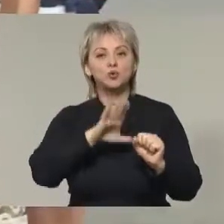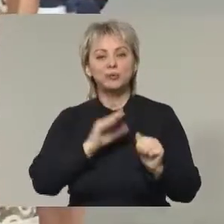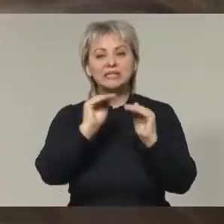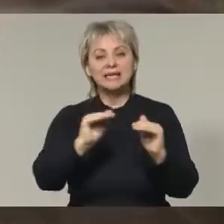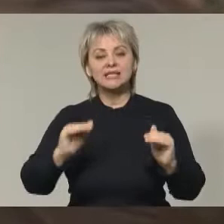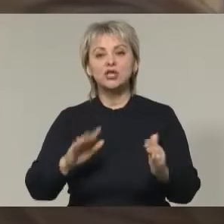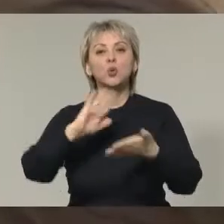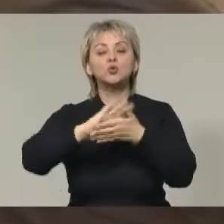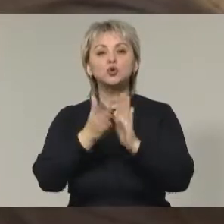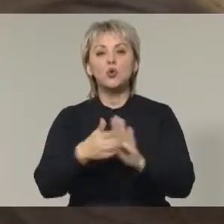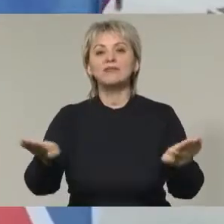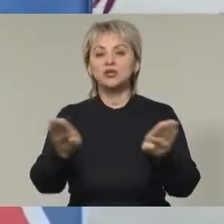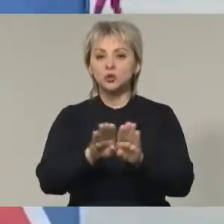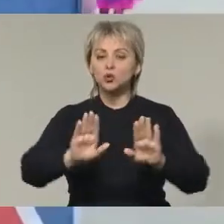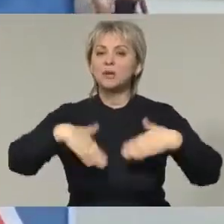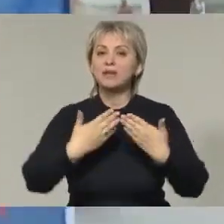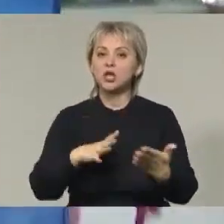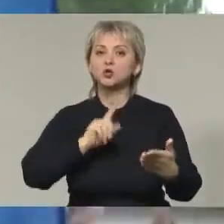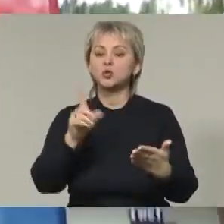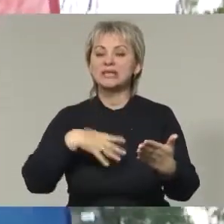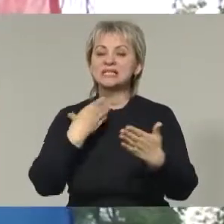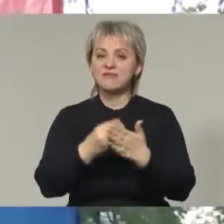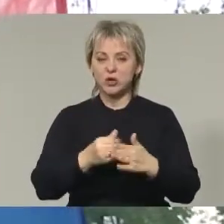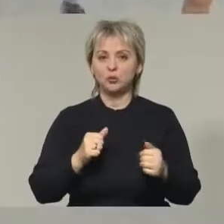дети. Условия тоже – предложить что-то свое.